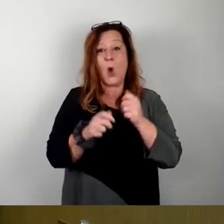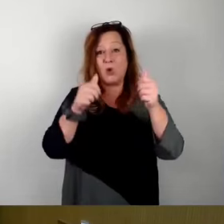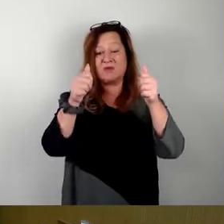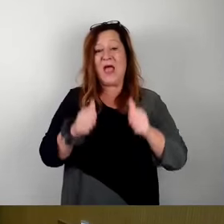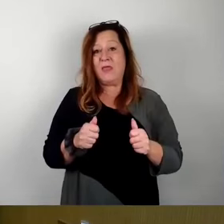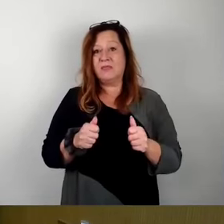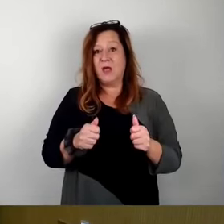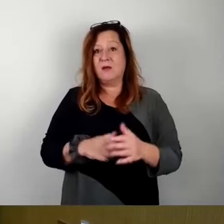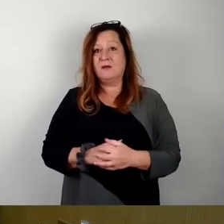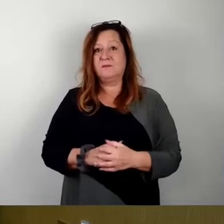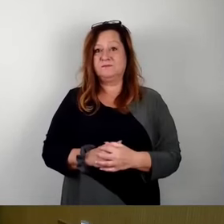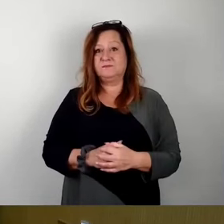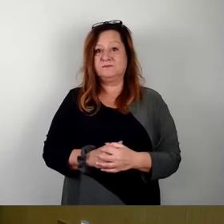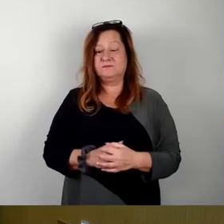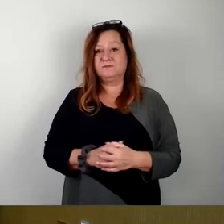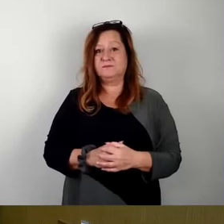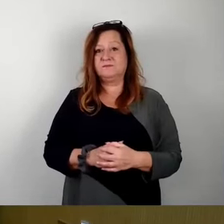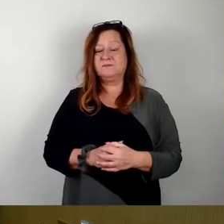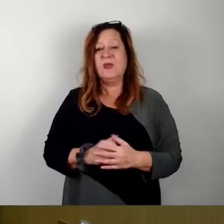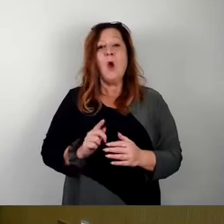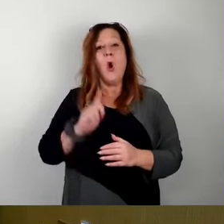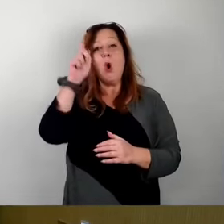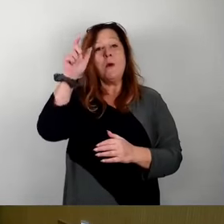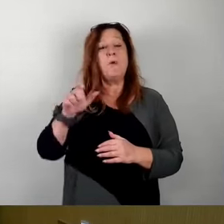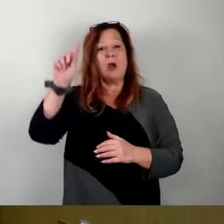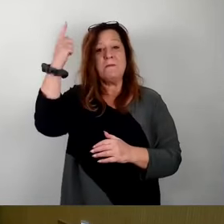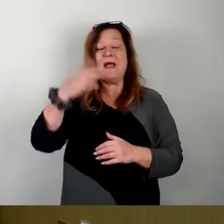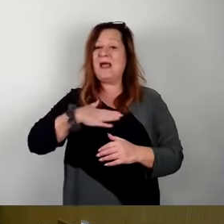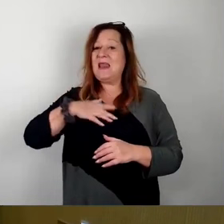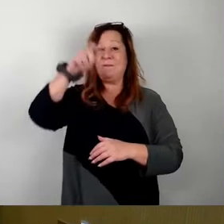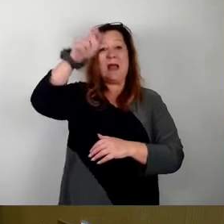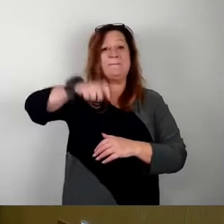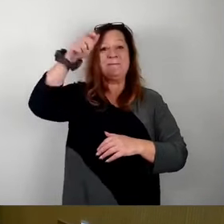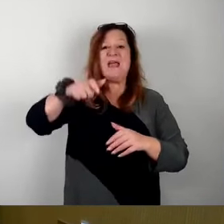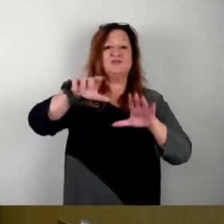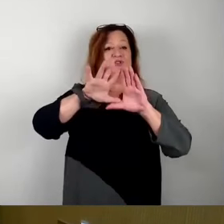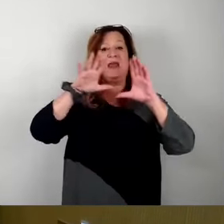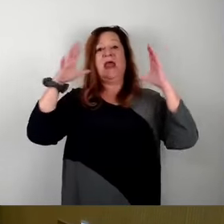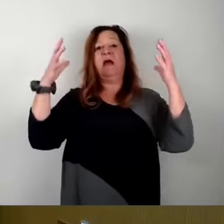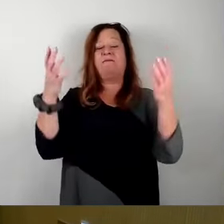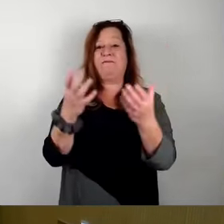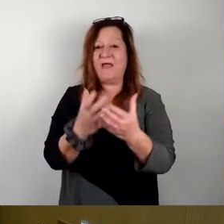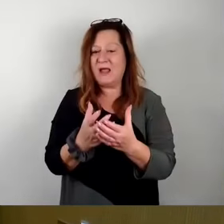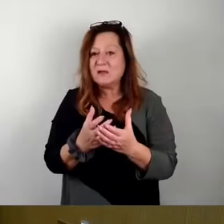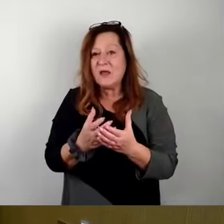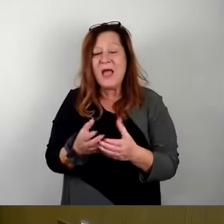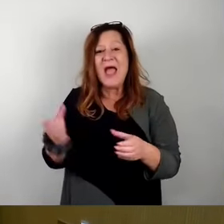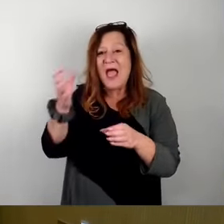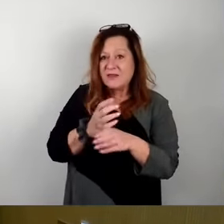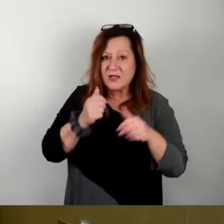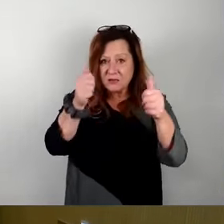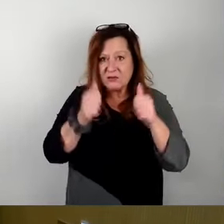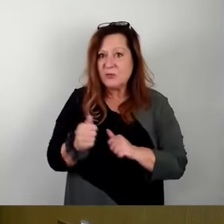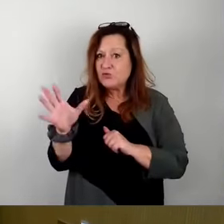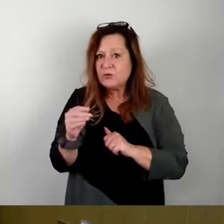Sehr geehrter Herr Oberbürgermeister, liebe Menschen auf diesem Erdball, der Ersetzungsantrag, der gemeinsame von Grünen und